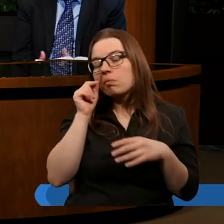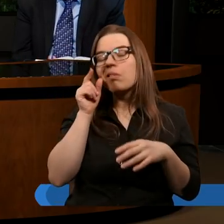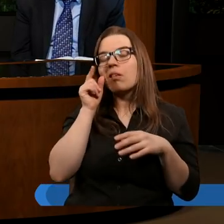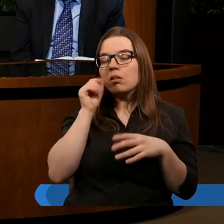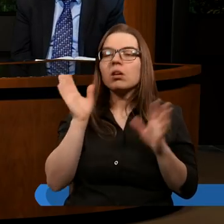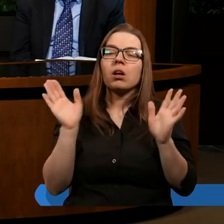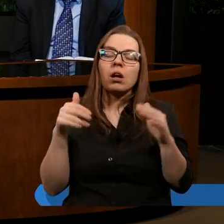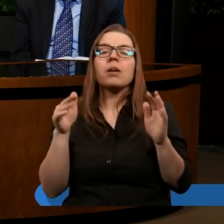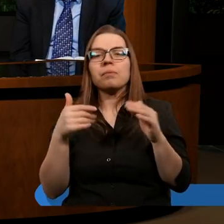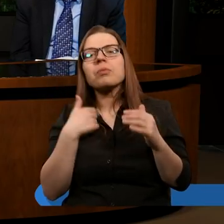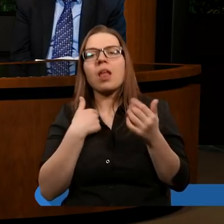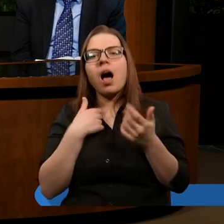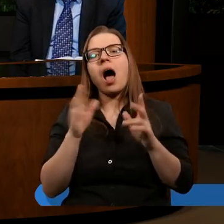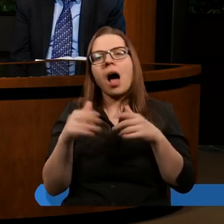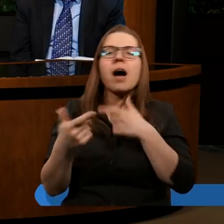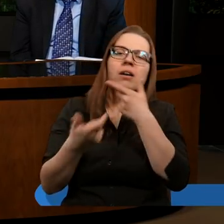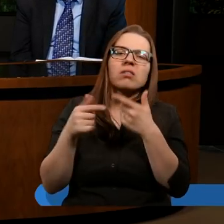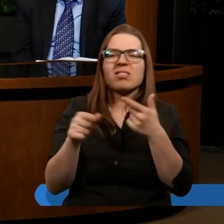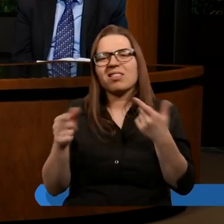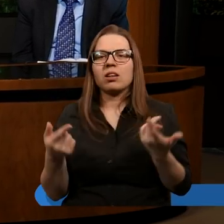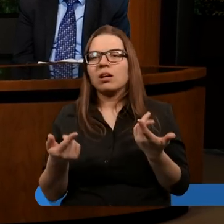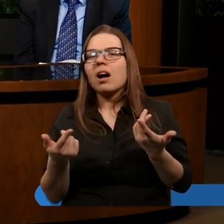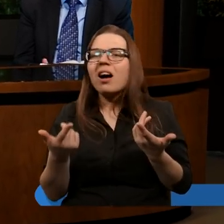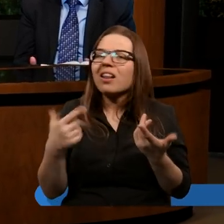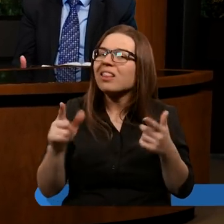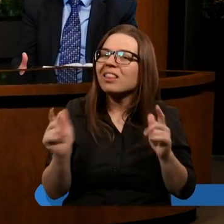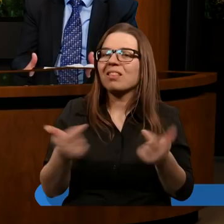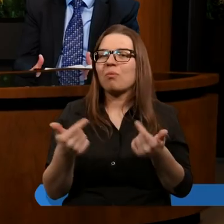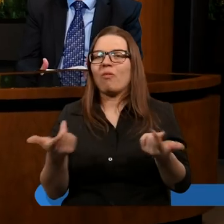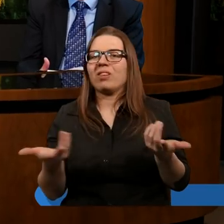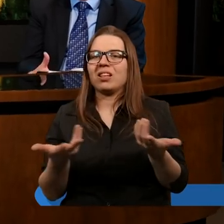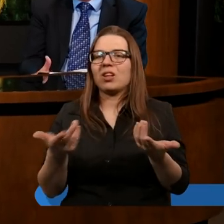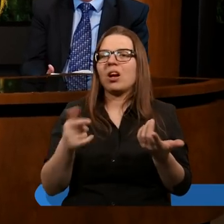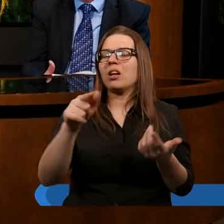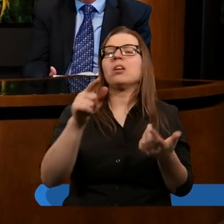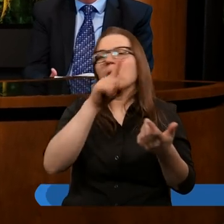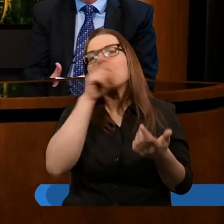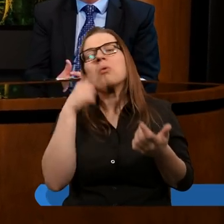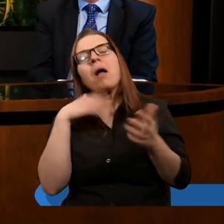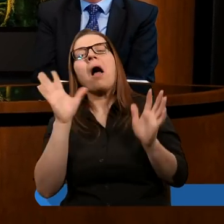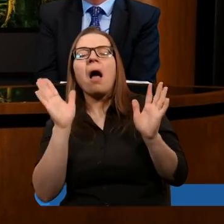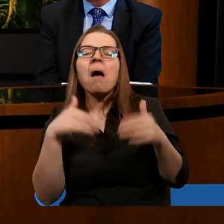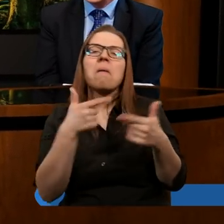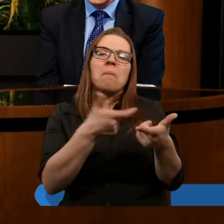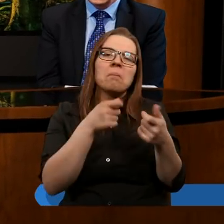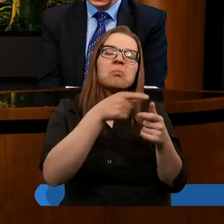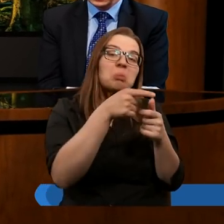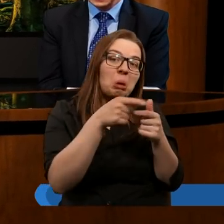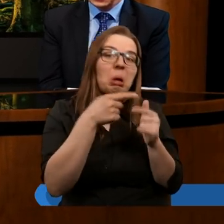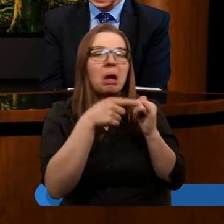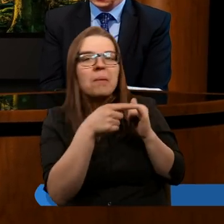taka główna myśl, wspólny mianownik, no to przygarnijmy tych ludzi, zaakceptujmy ten element,